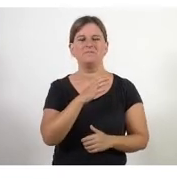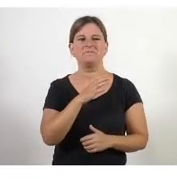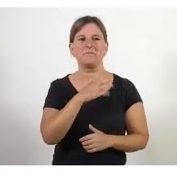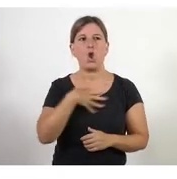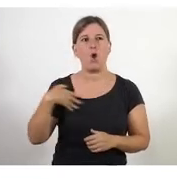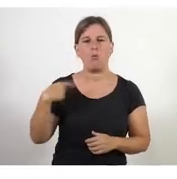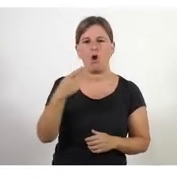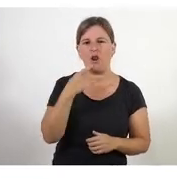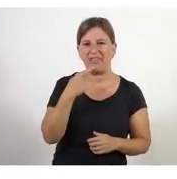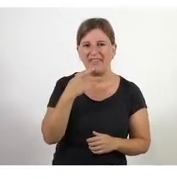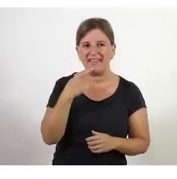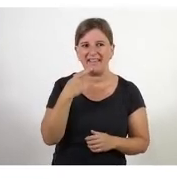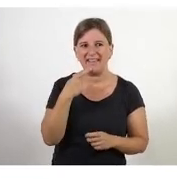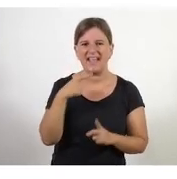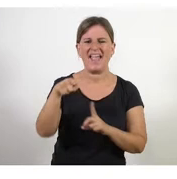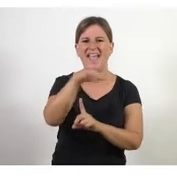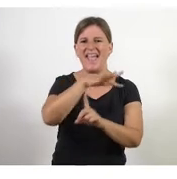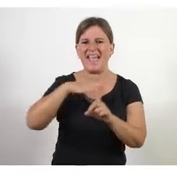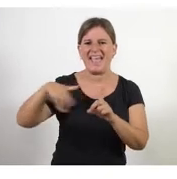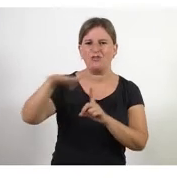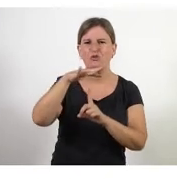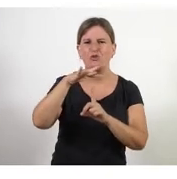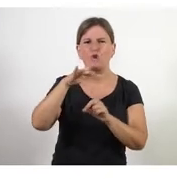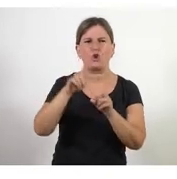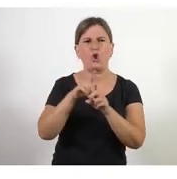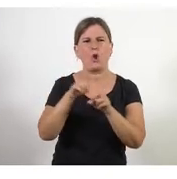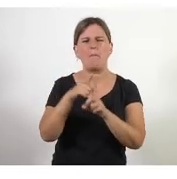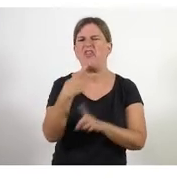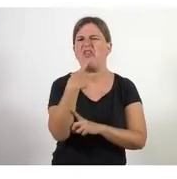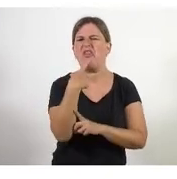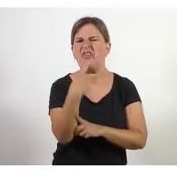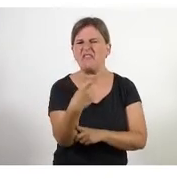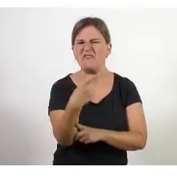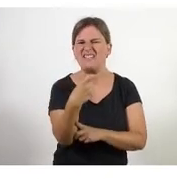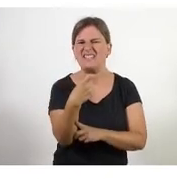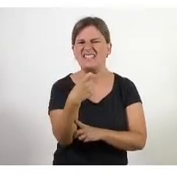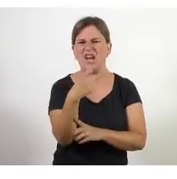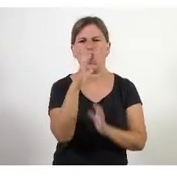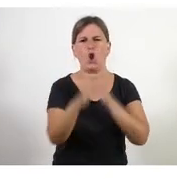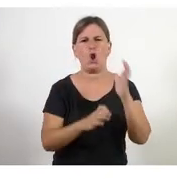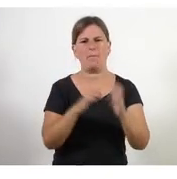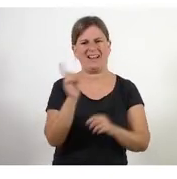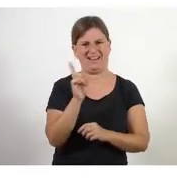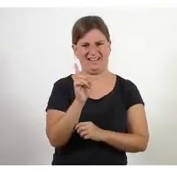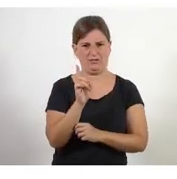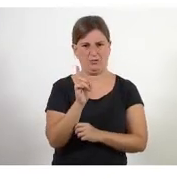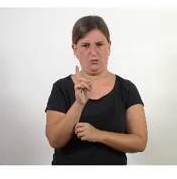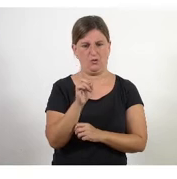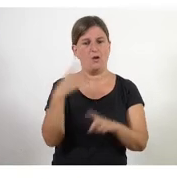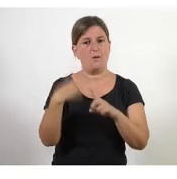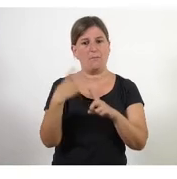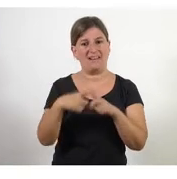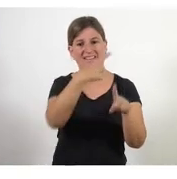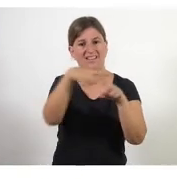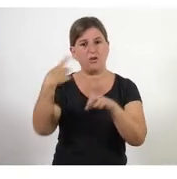'entorn sigui complicat les coses complicades es resolen